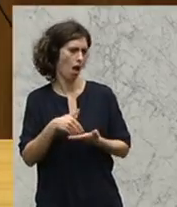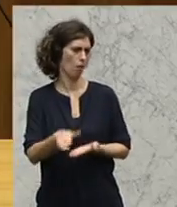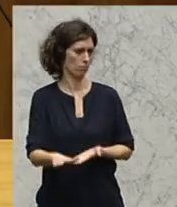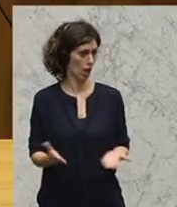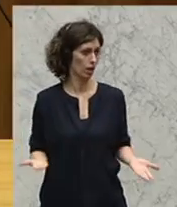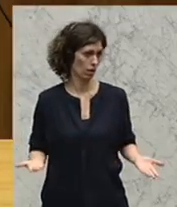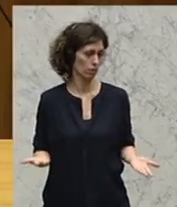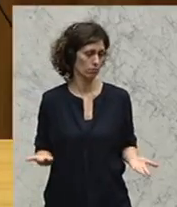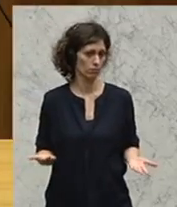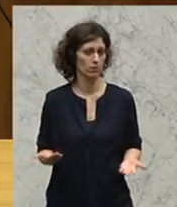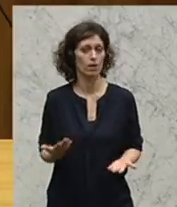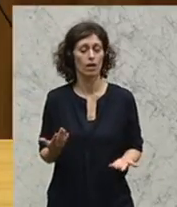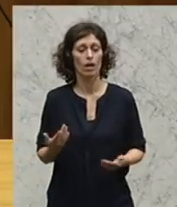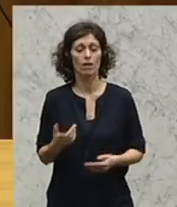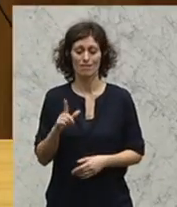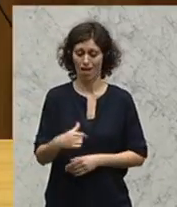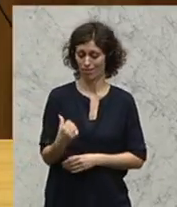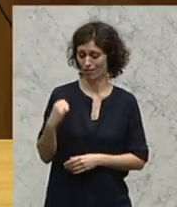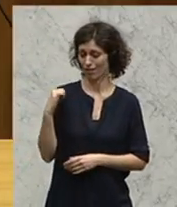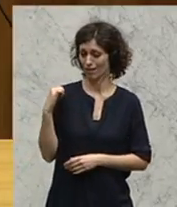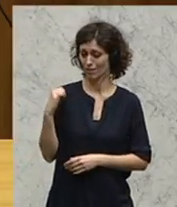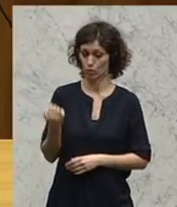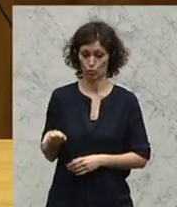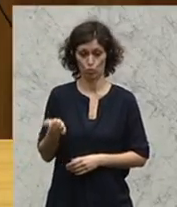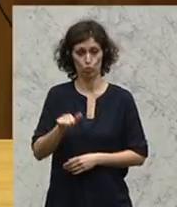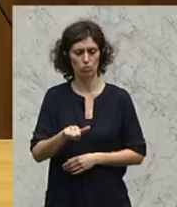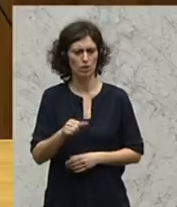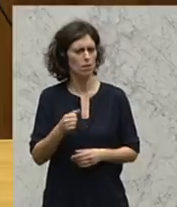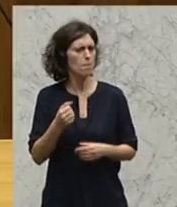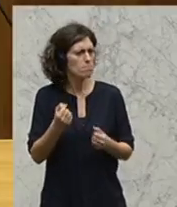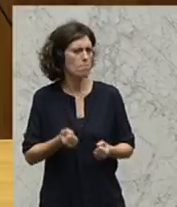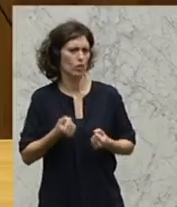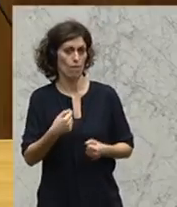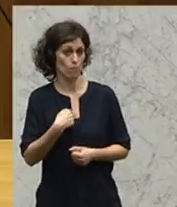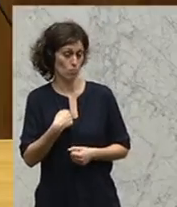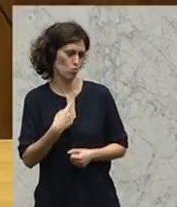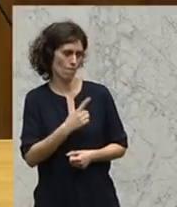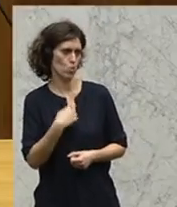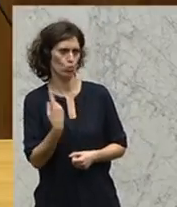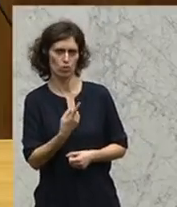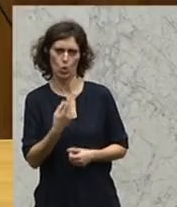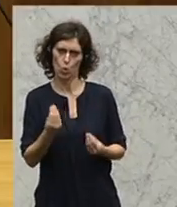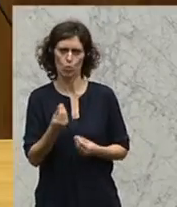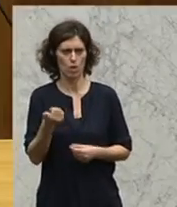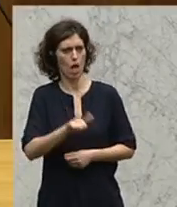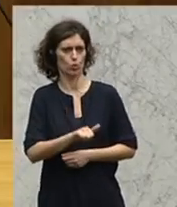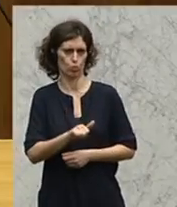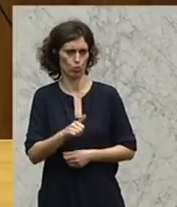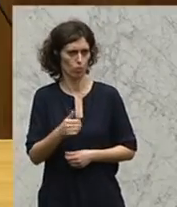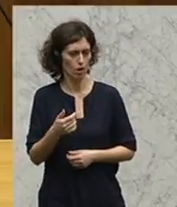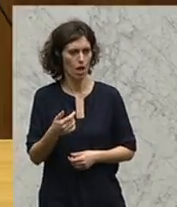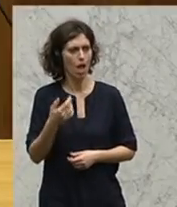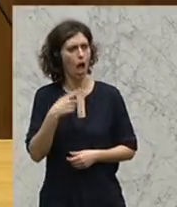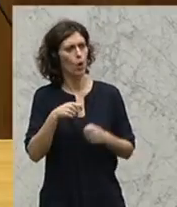Seit gestern ist ein zusätzlicher, ganz massiver für mich und für uns dazugekommen. Herr